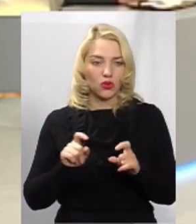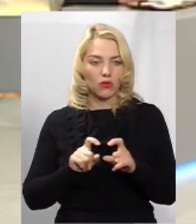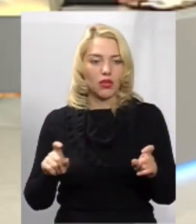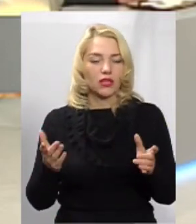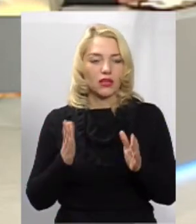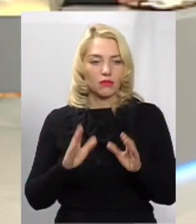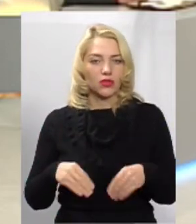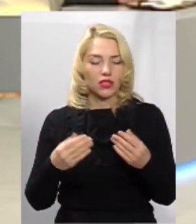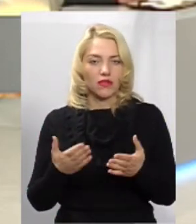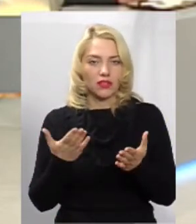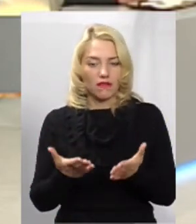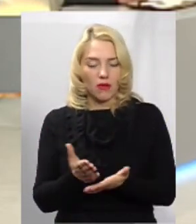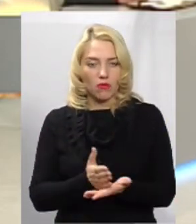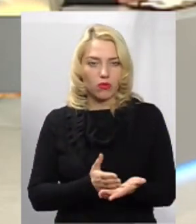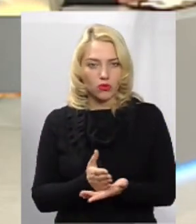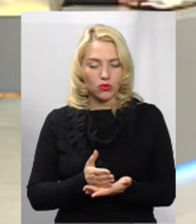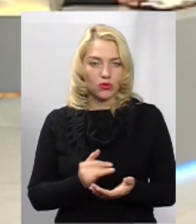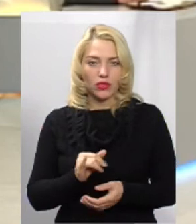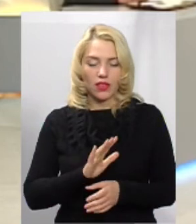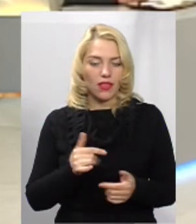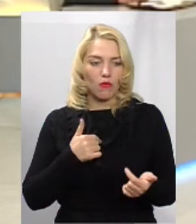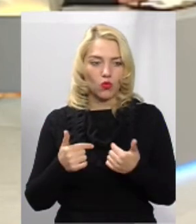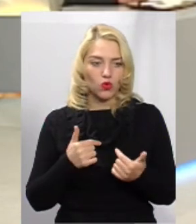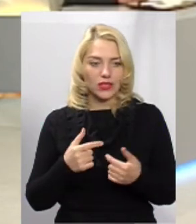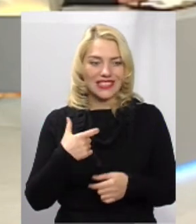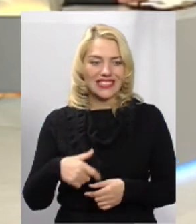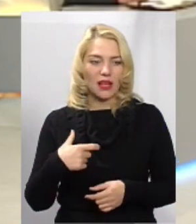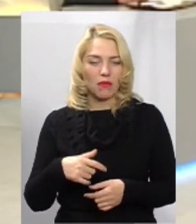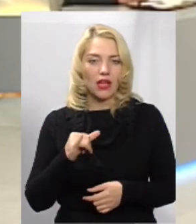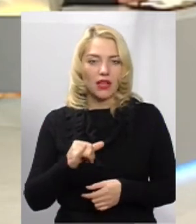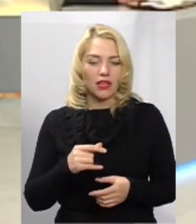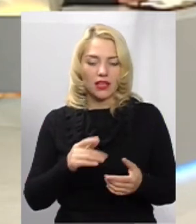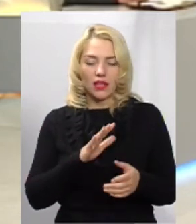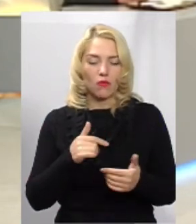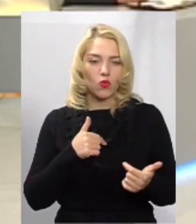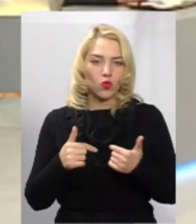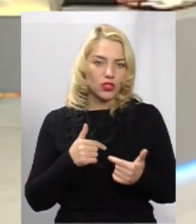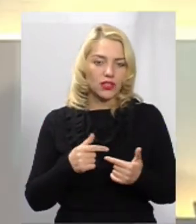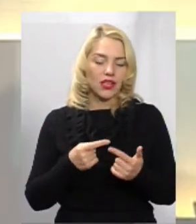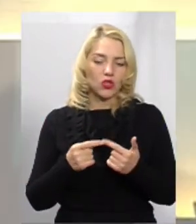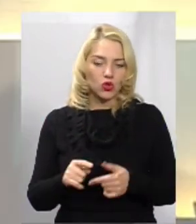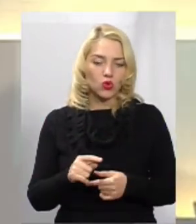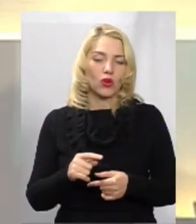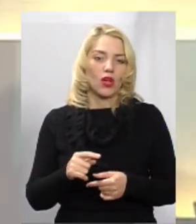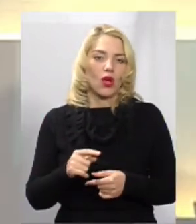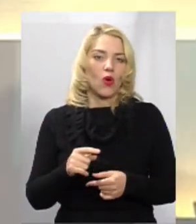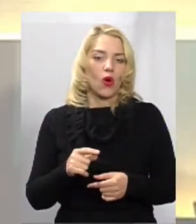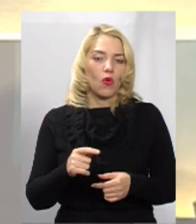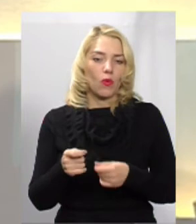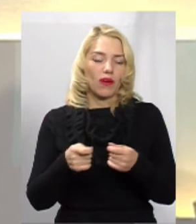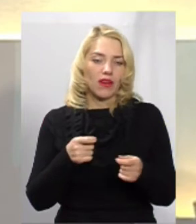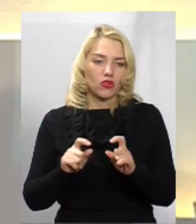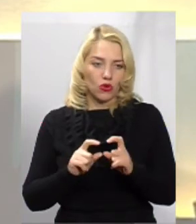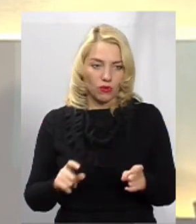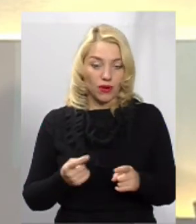надавати вам послугу, і не мучте себе, і не мучте іншу управляючу компанію. В цьому випадку